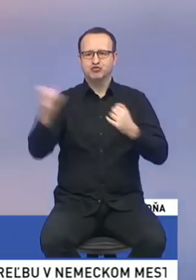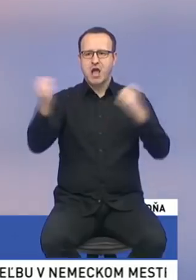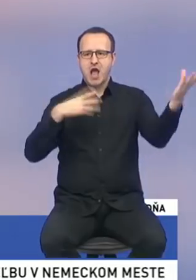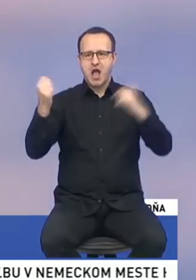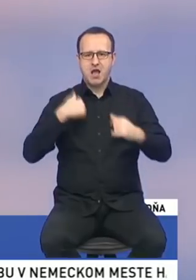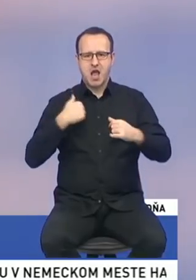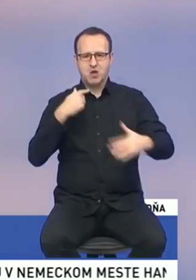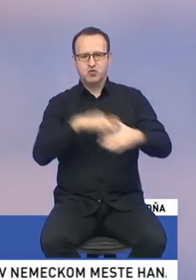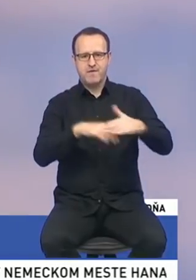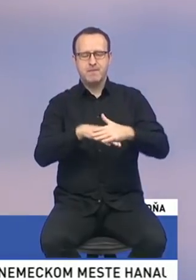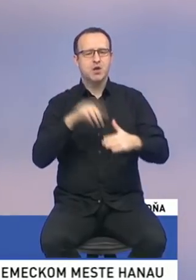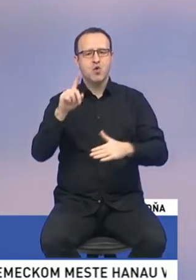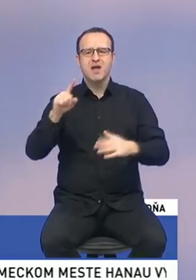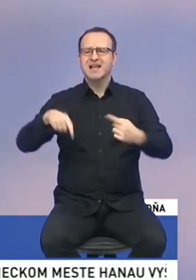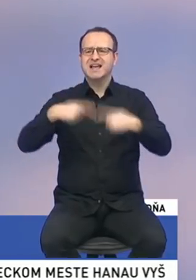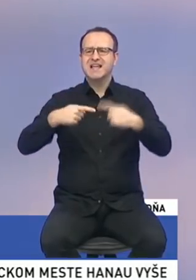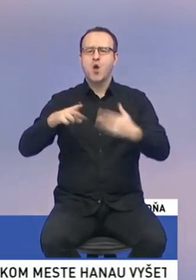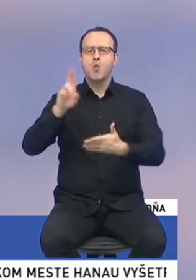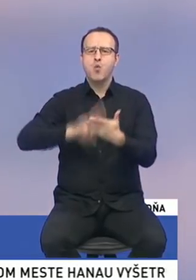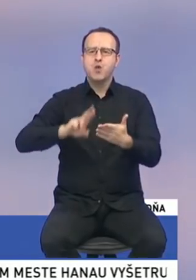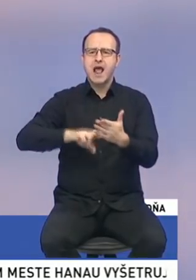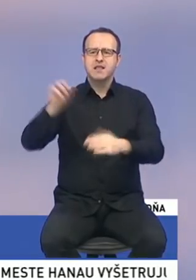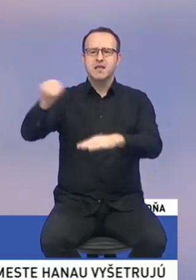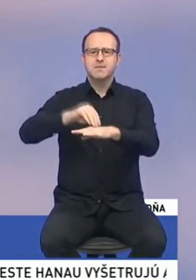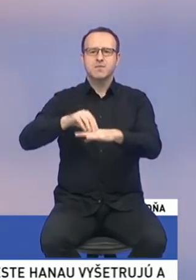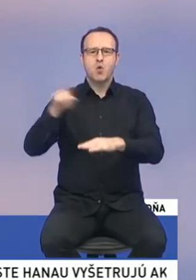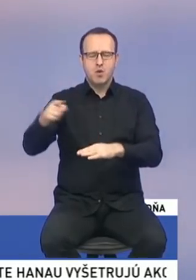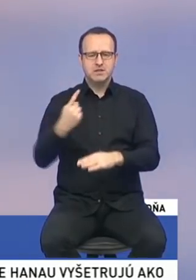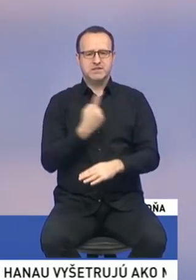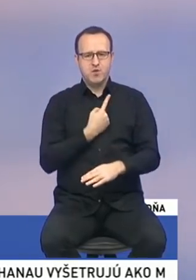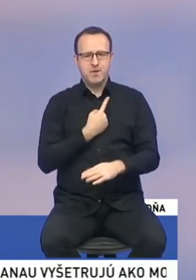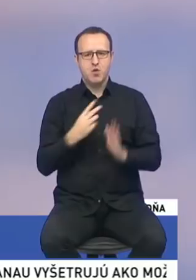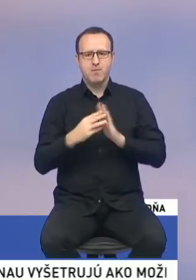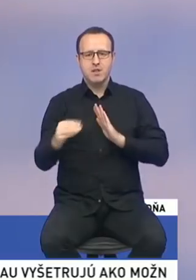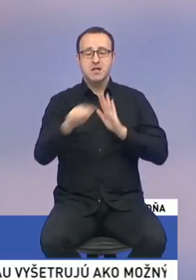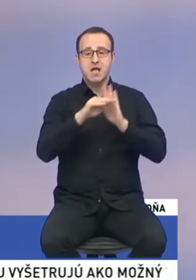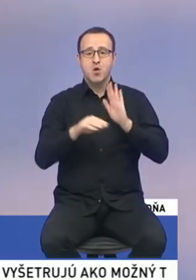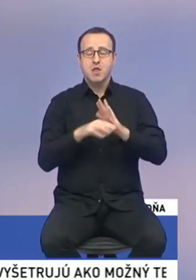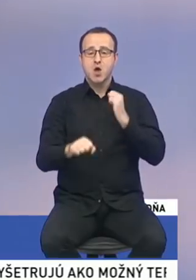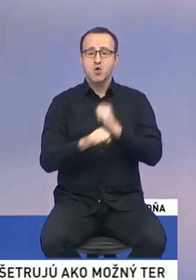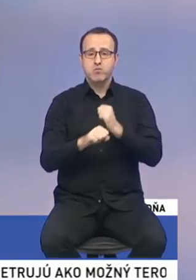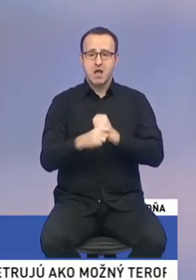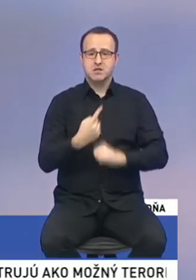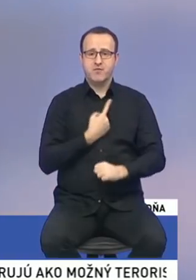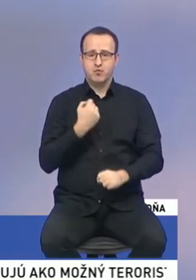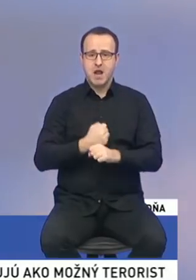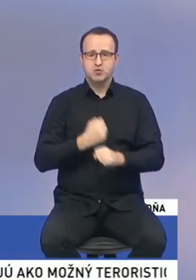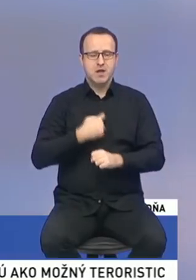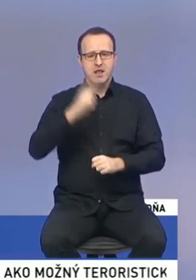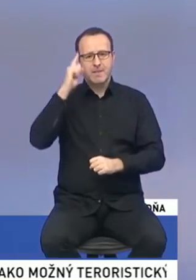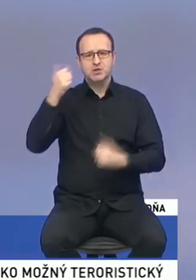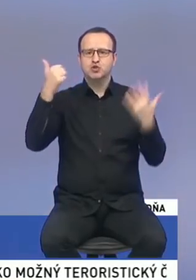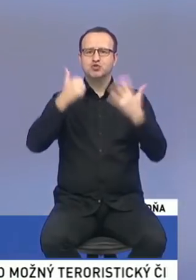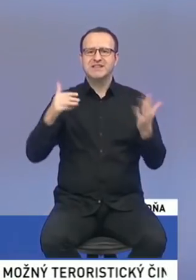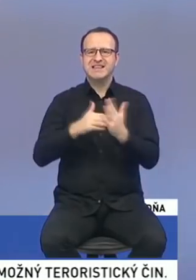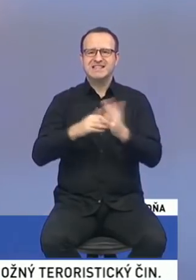do radov úradníkov, ktorí si svedomito a podľa zákona robia svoju prácu a snáď si nemyslí niekto, že 60 tisíc